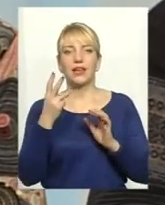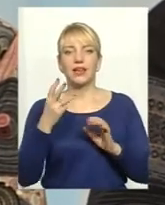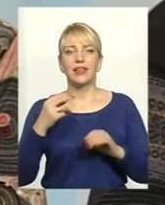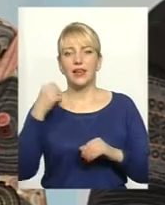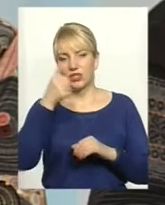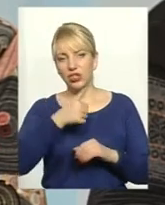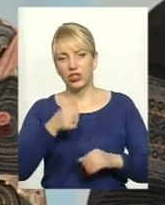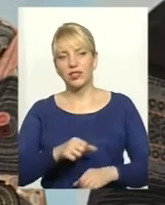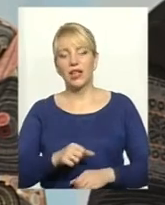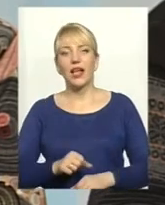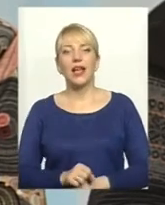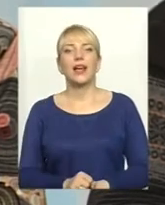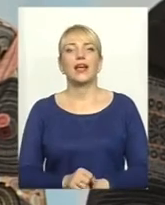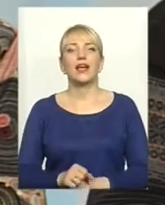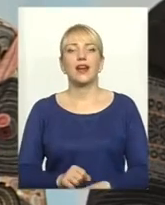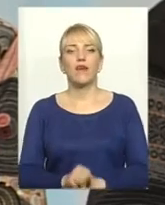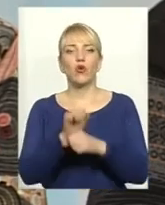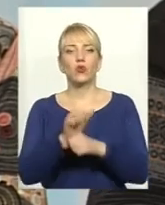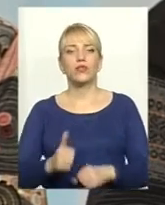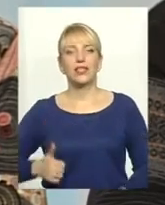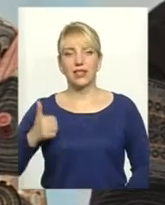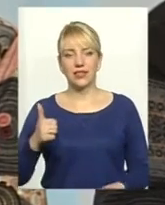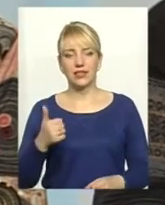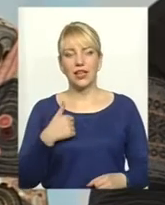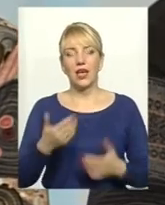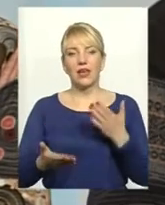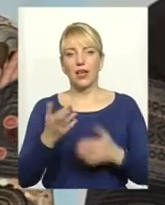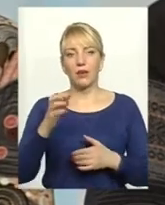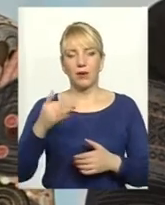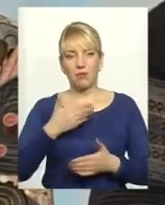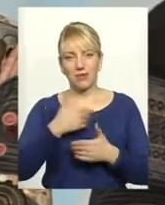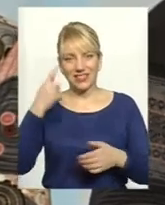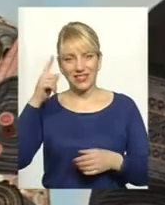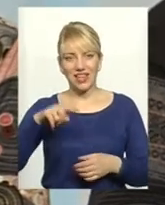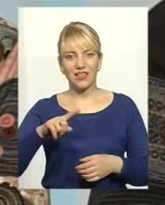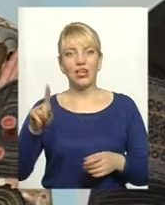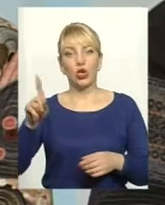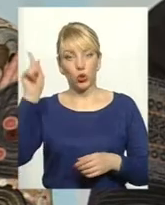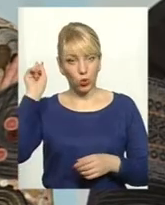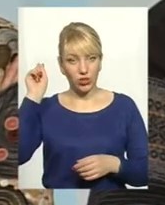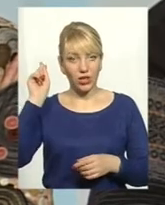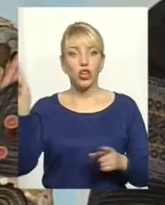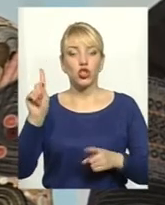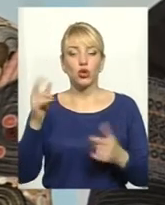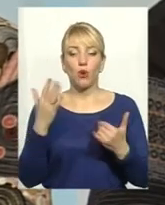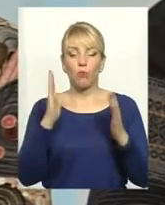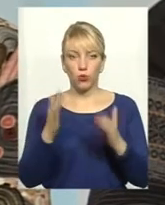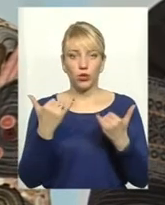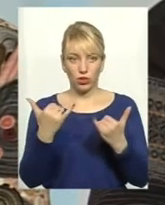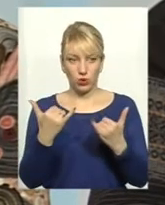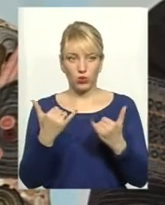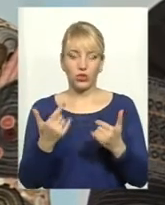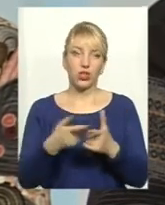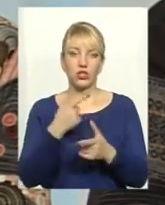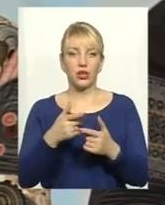Гідності. І питання в нас було одне. Якби ми знали тоді, що буде відбуватись сьогодні, чи ми би вийшли на ці